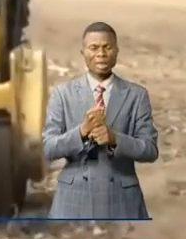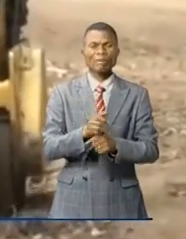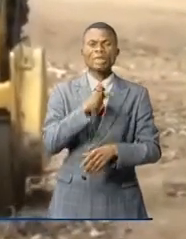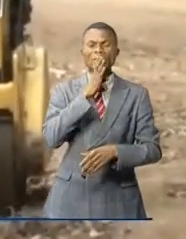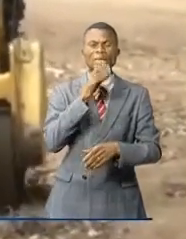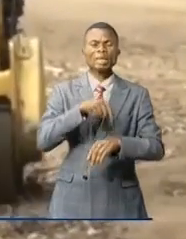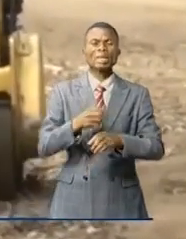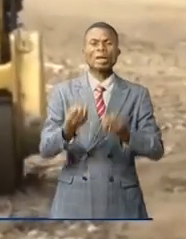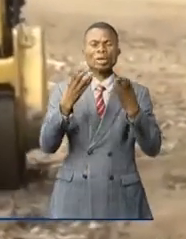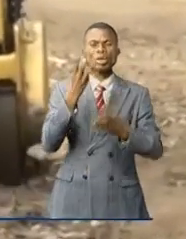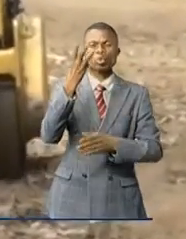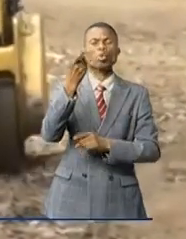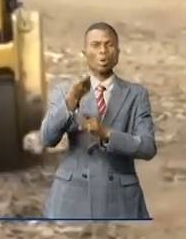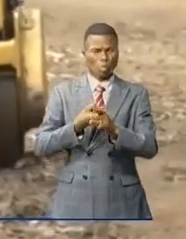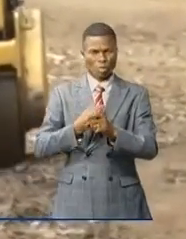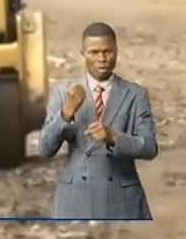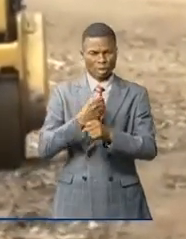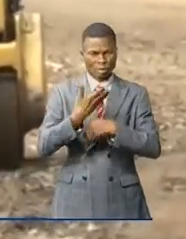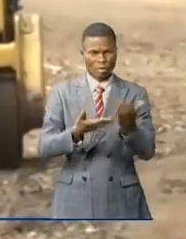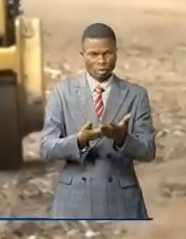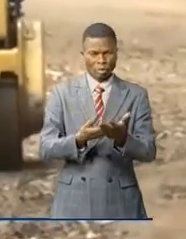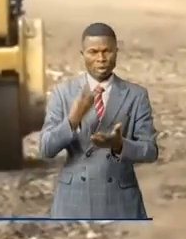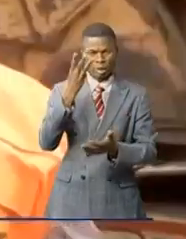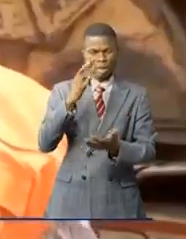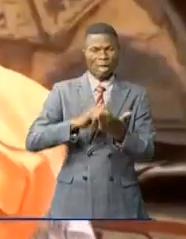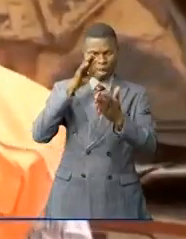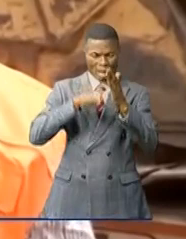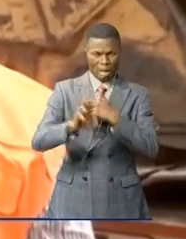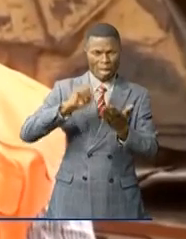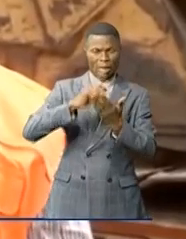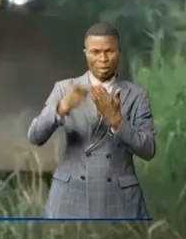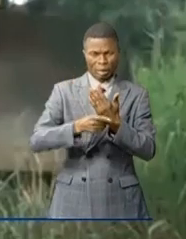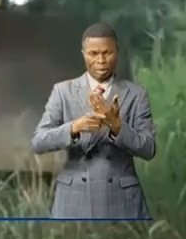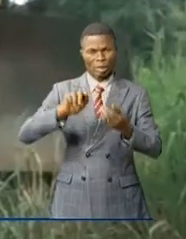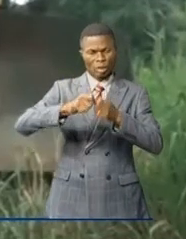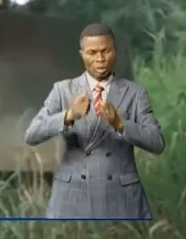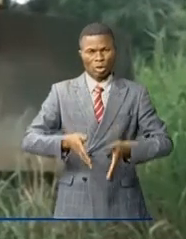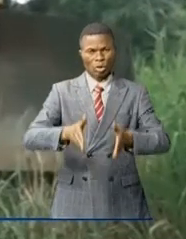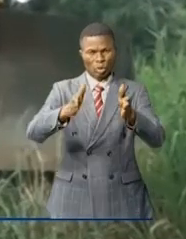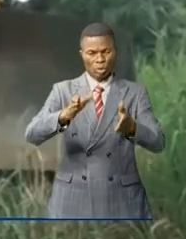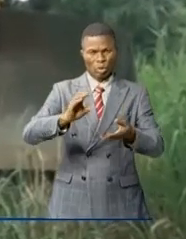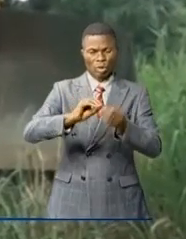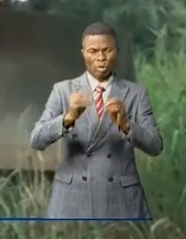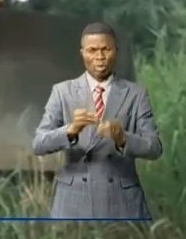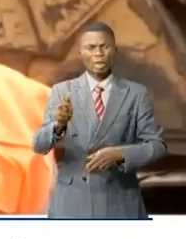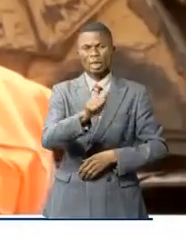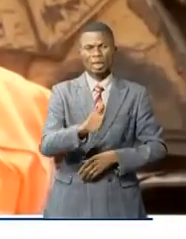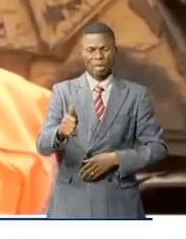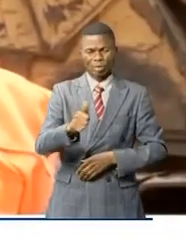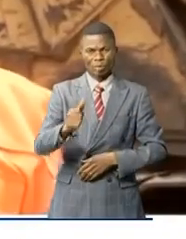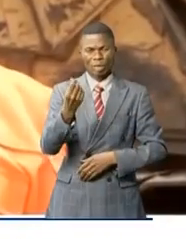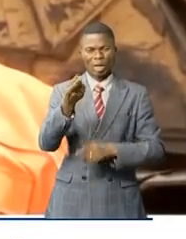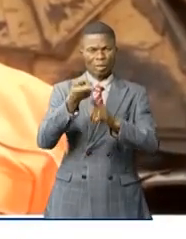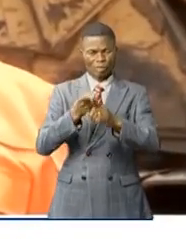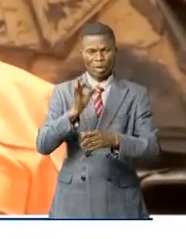? Trois mois. Ces travaux sont souscrits dans le cadre du programme d'entretien routier PER 2021 sur le financement